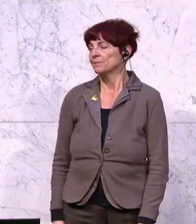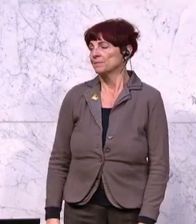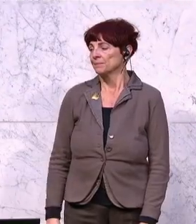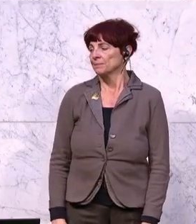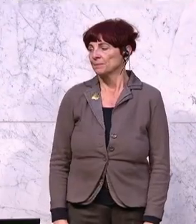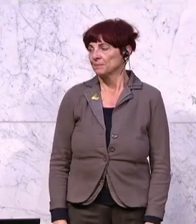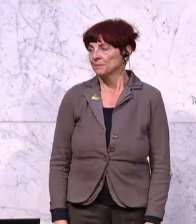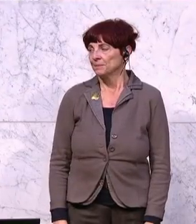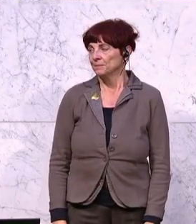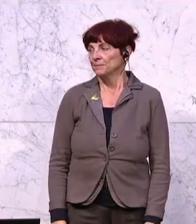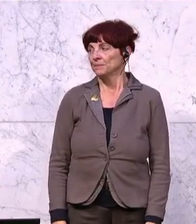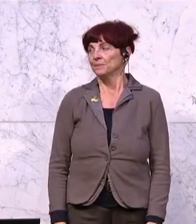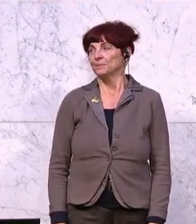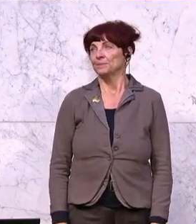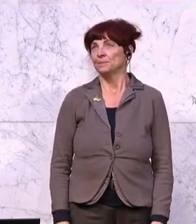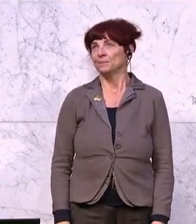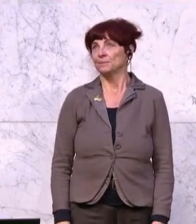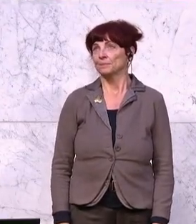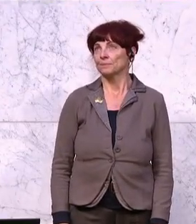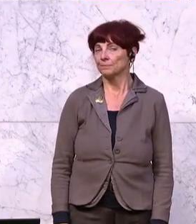Gerald Hauser. Richtig. Richtig.